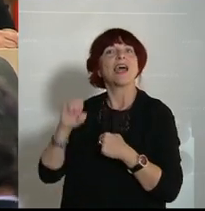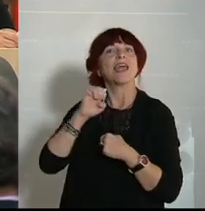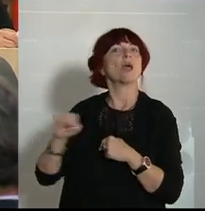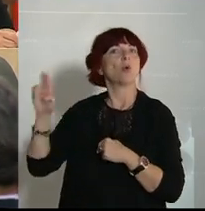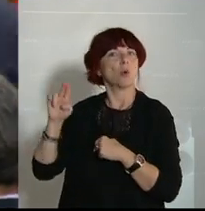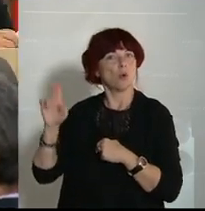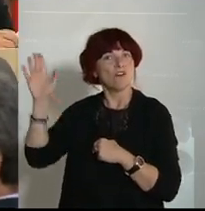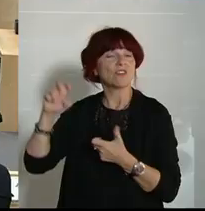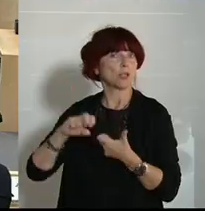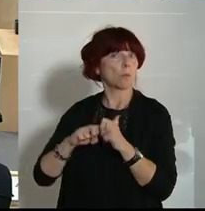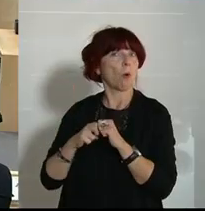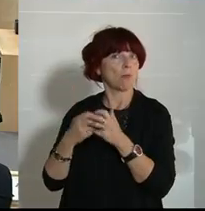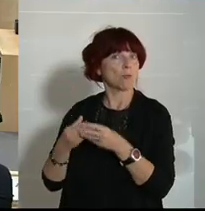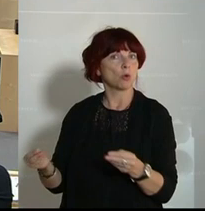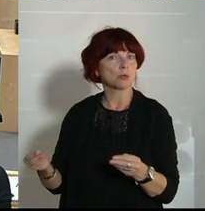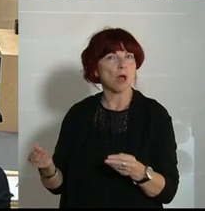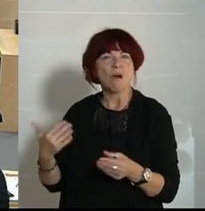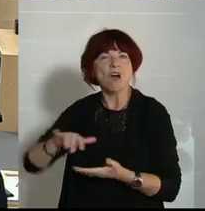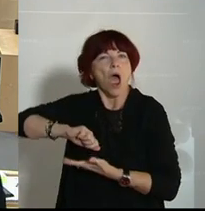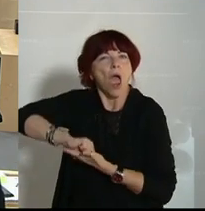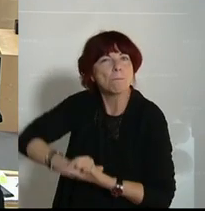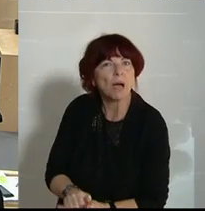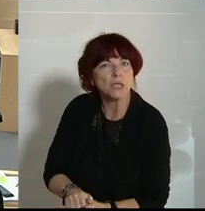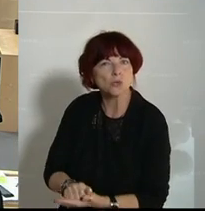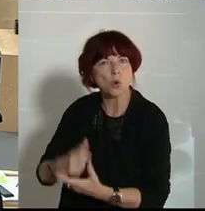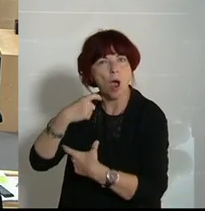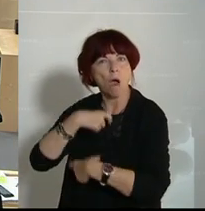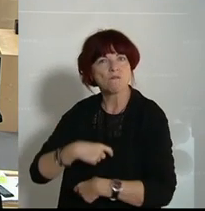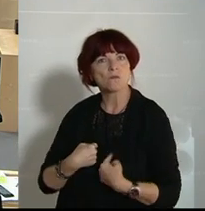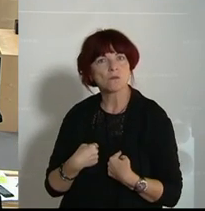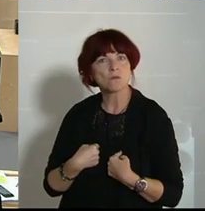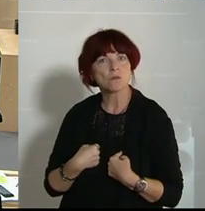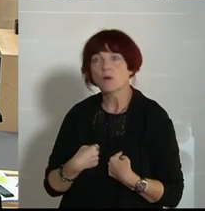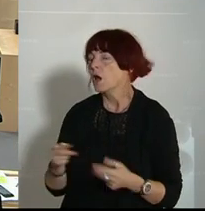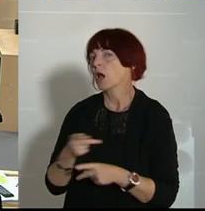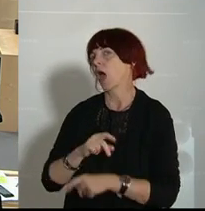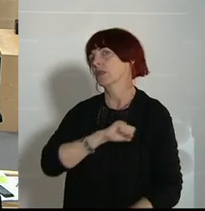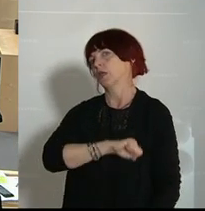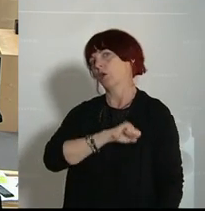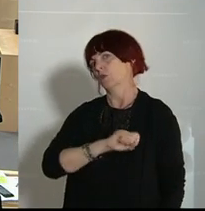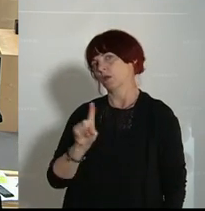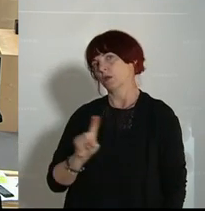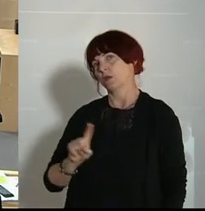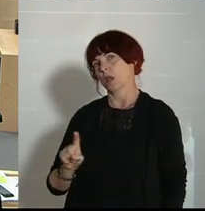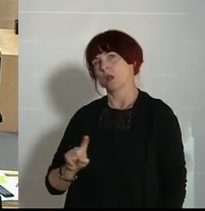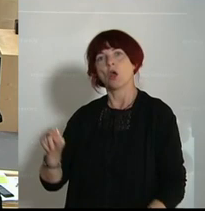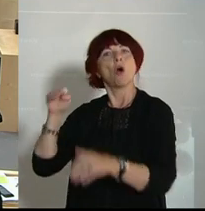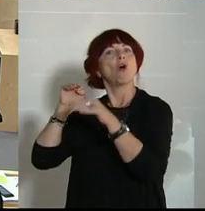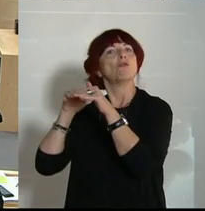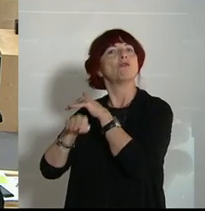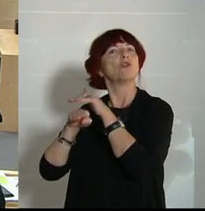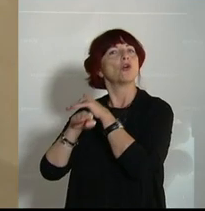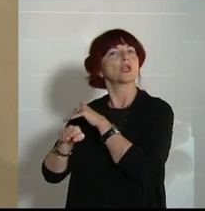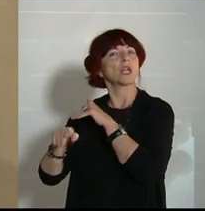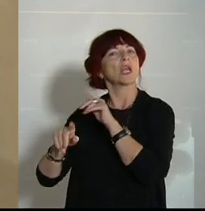los. Also diese Erpressungsmaßnahmen des Herrn Erdogan, das können wir uns nicht länger bieten lassen. Dieser Flüchtlingspakt war von Anfang an